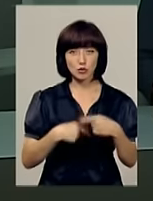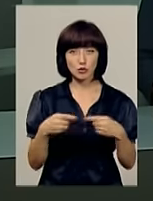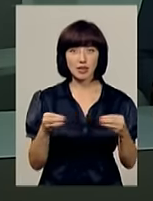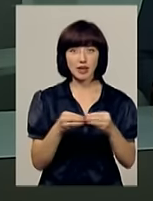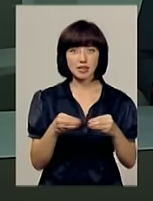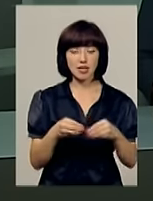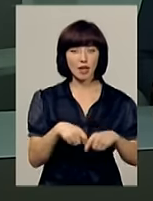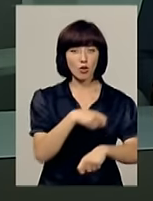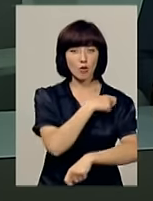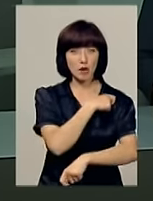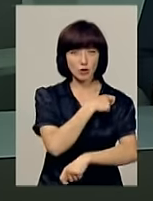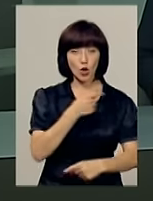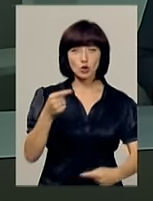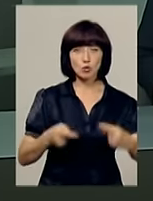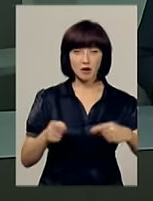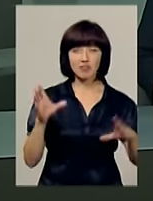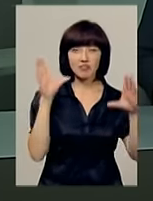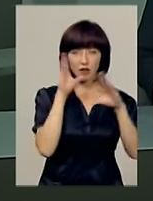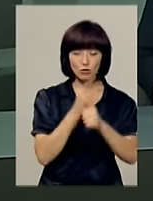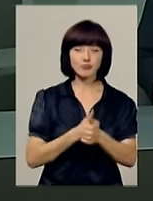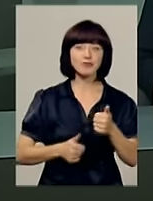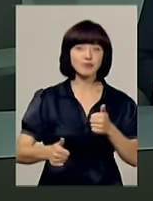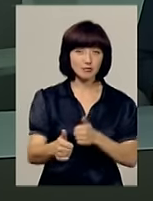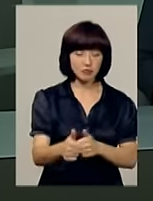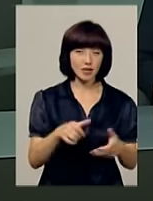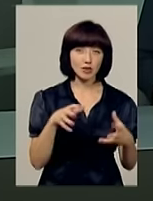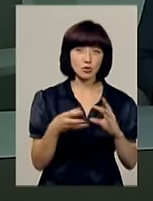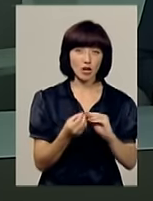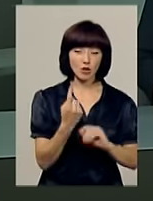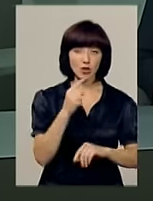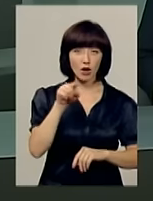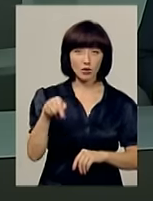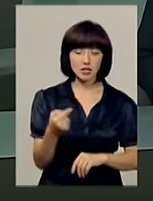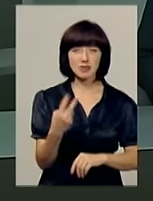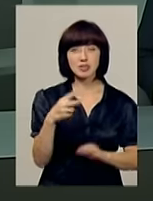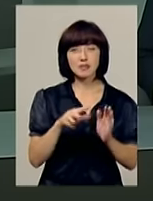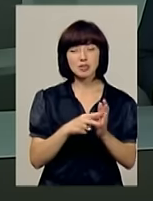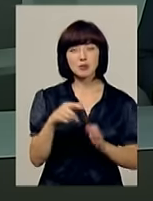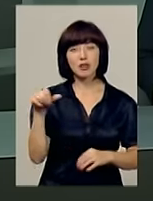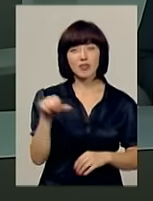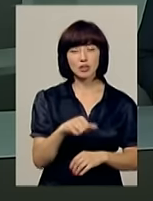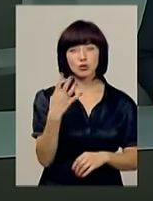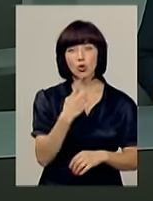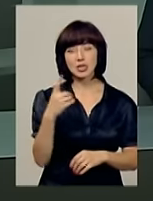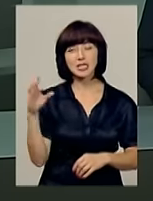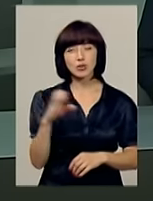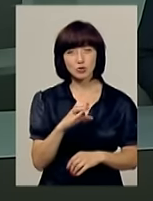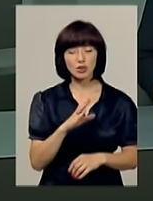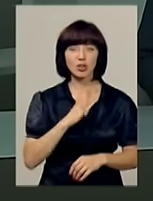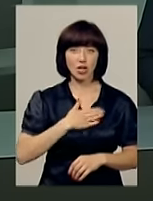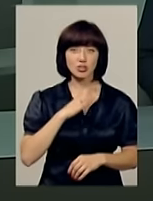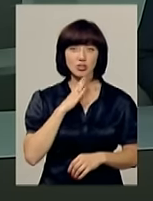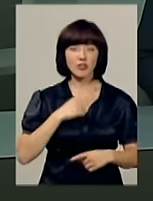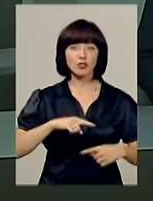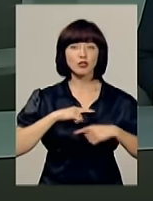10 кілометрах. Суперницям вдалося вирватися вперед. З результатом 1 година, 28 хвилин і 41 секунда Людмила Оляновська